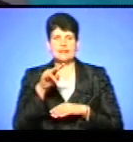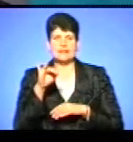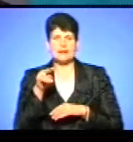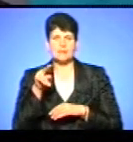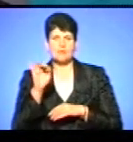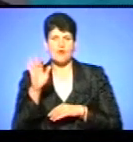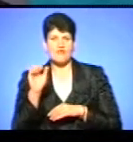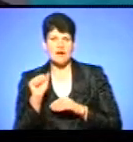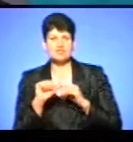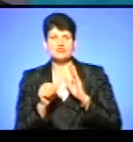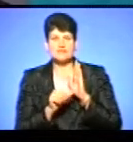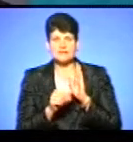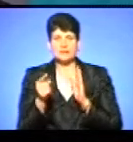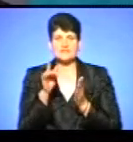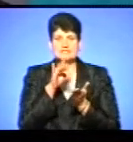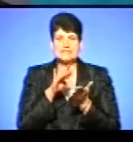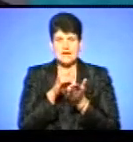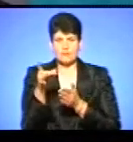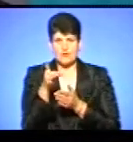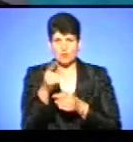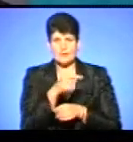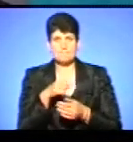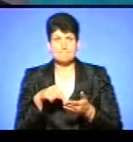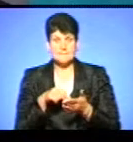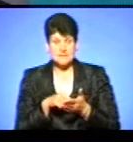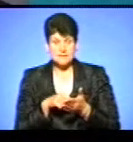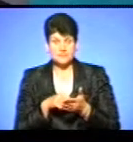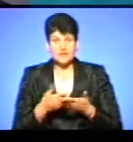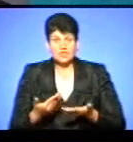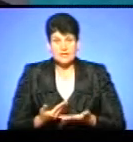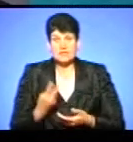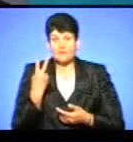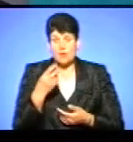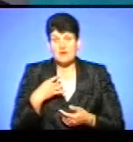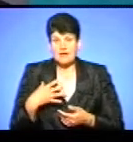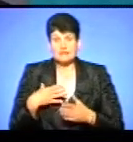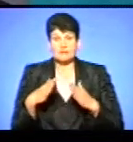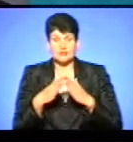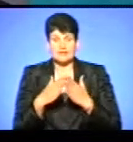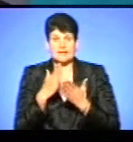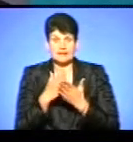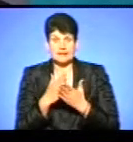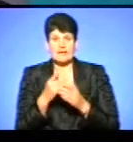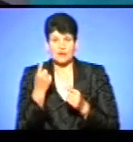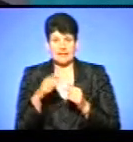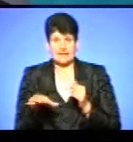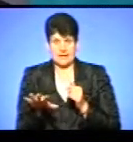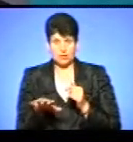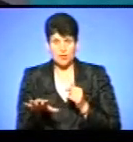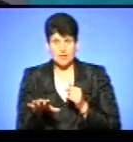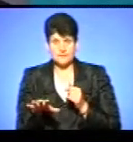у Тернополі, це майже центральний район міста. Жителі двох приватних будинків, які знаходилися на одній території,